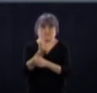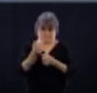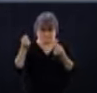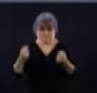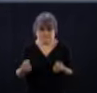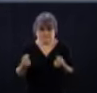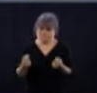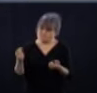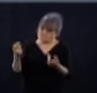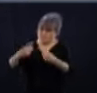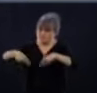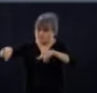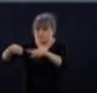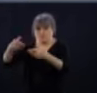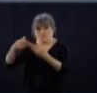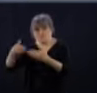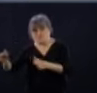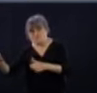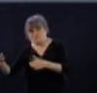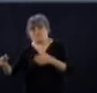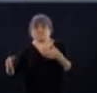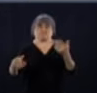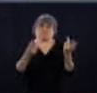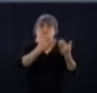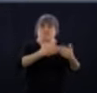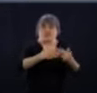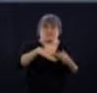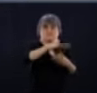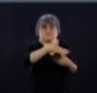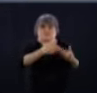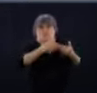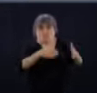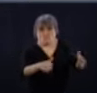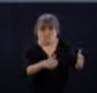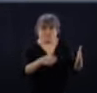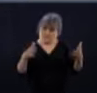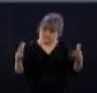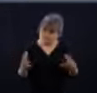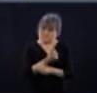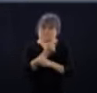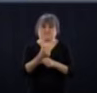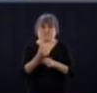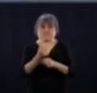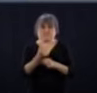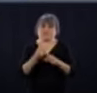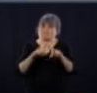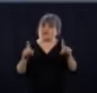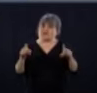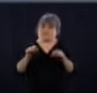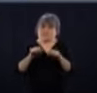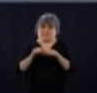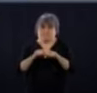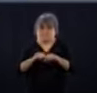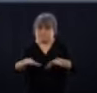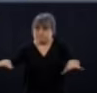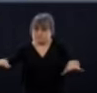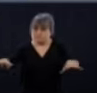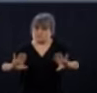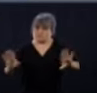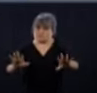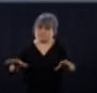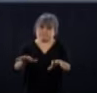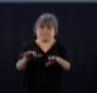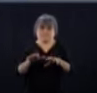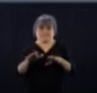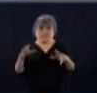réouverture de d'autres secteurs du Québec sans relancer la pandémie. Donc,'est l'objectif, relancer le Québec sans relancer la pandémie